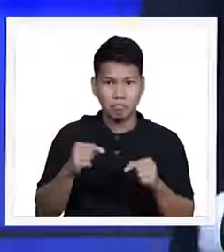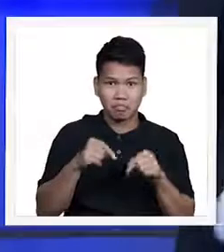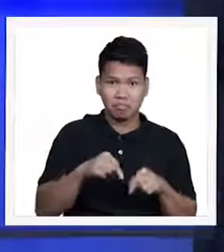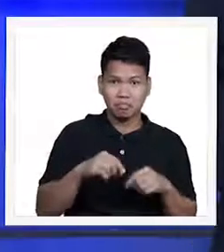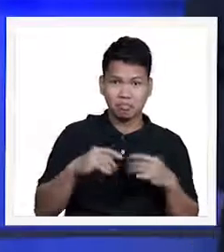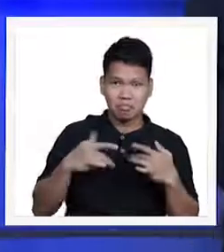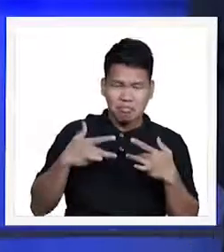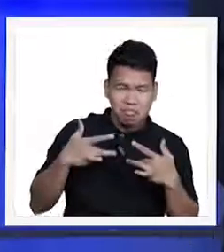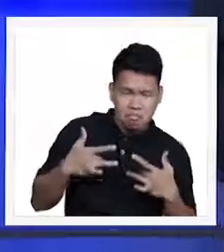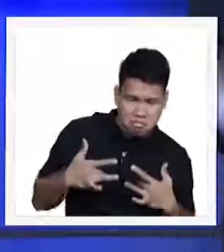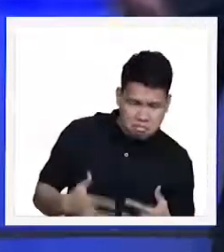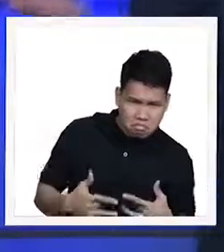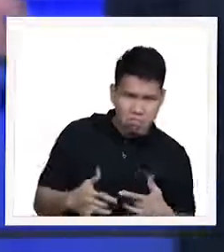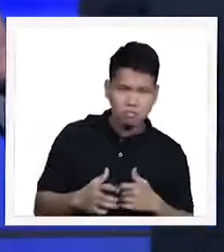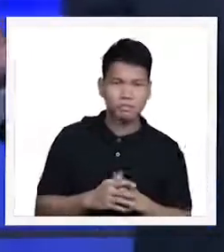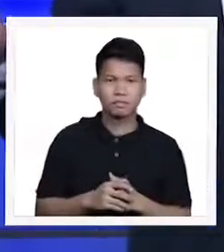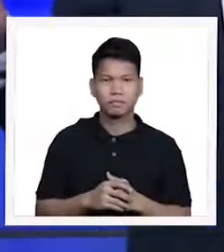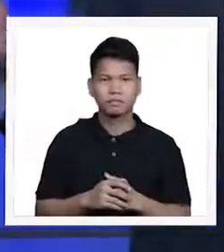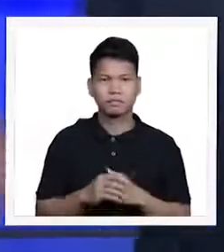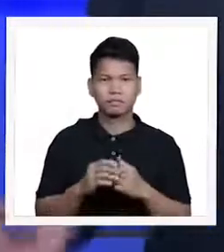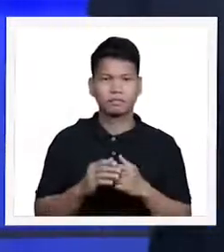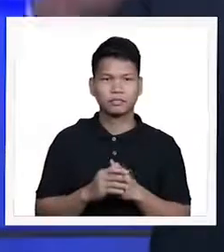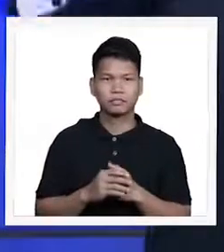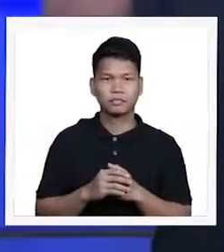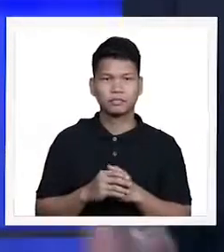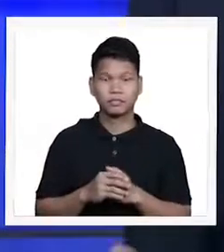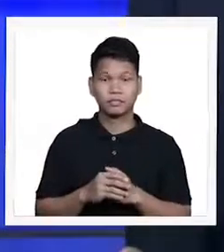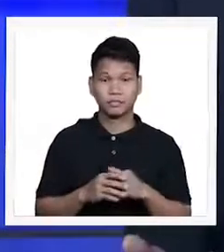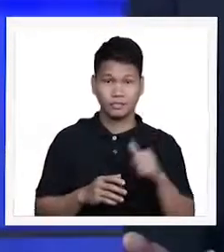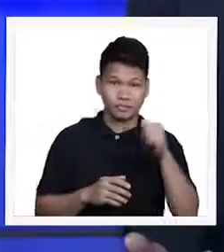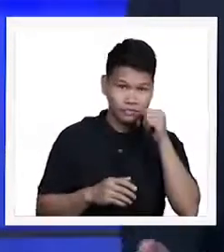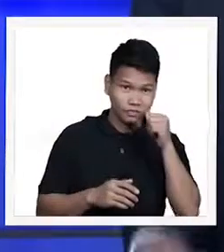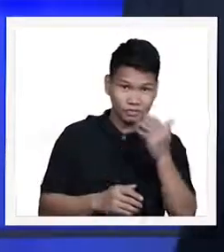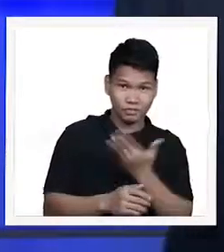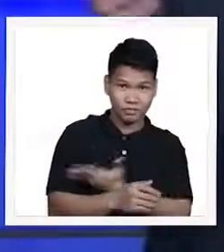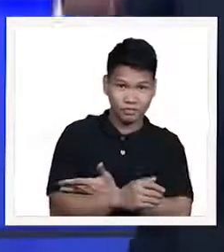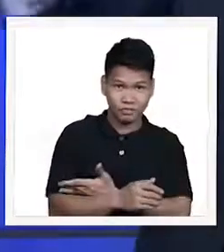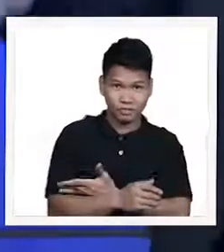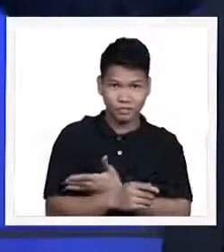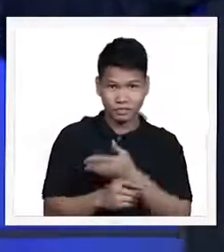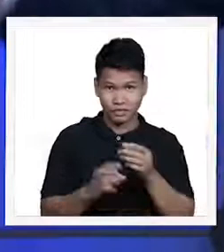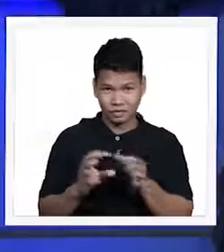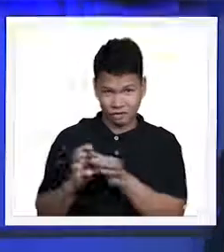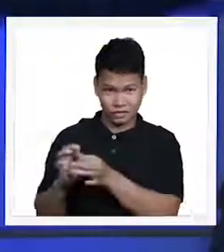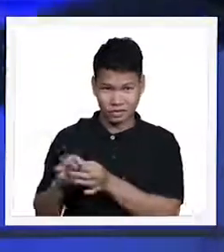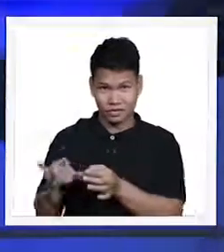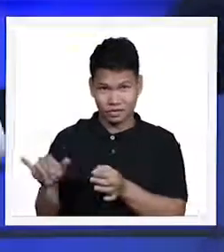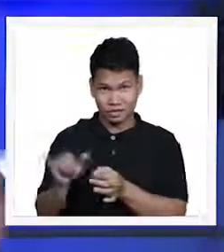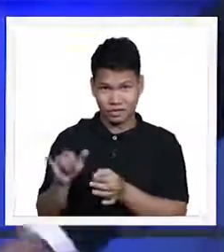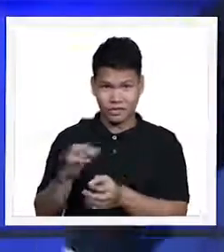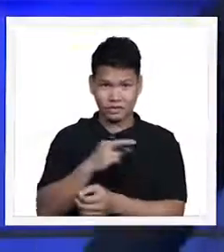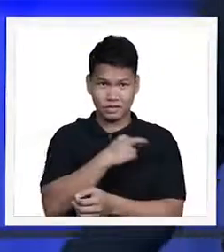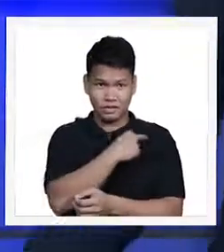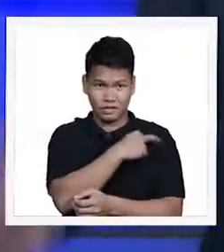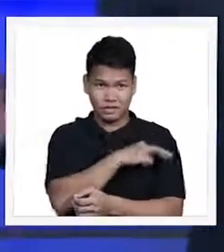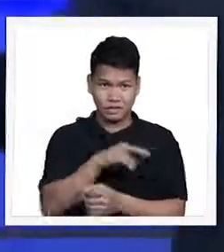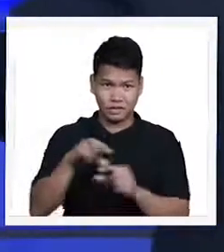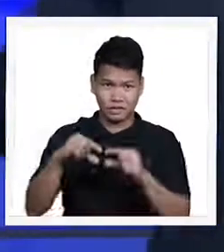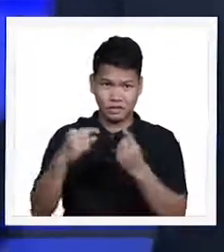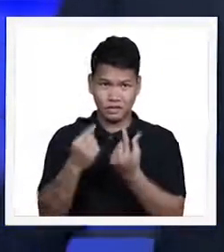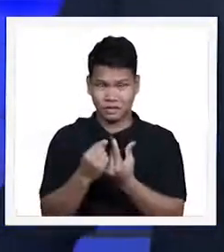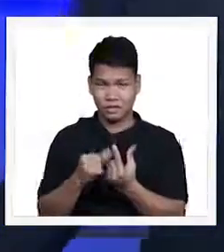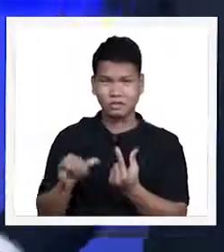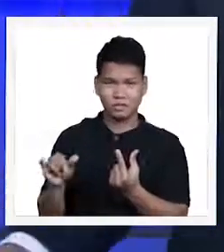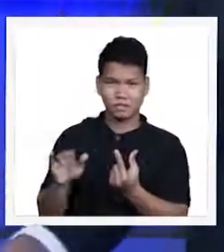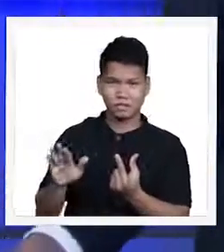depression. Nagpatuloy po na sinasabi, Daughters belonging to the same religious denomination as